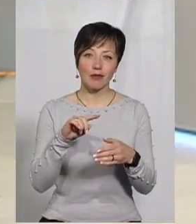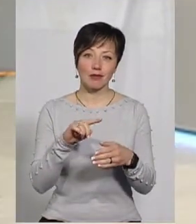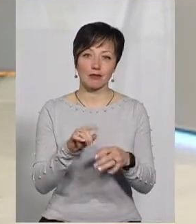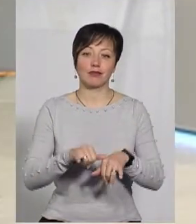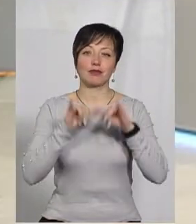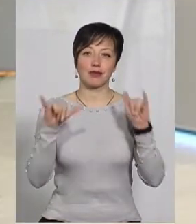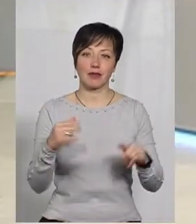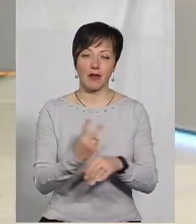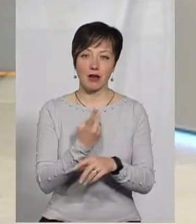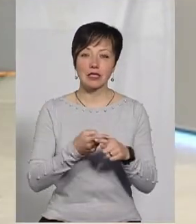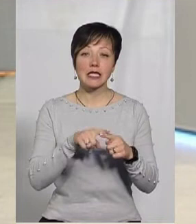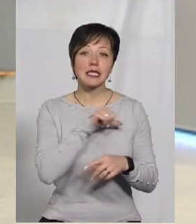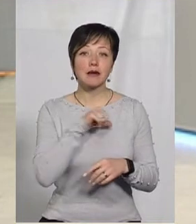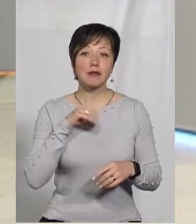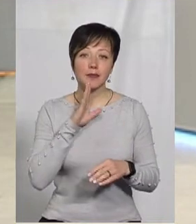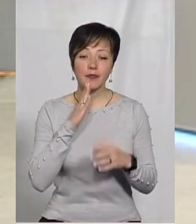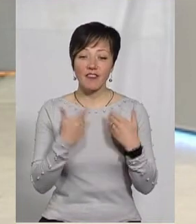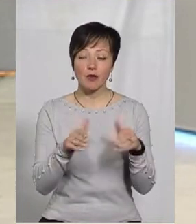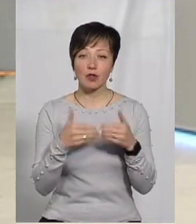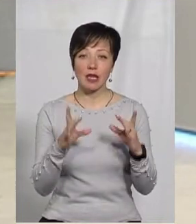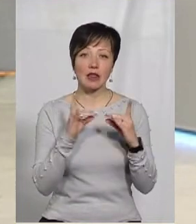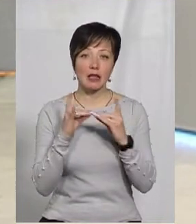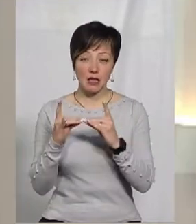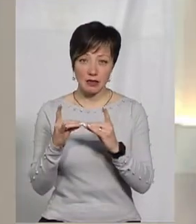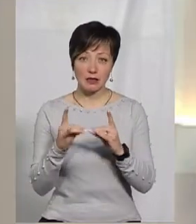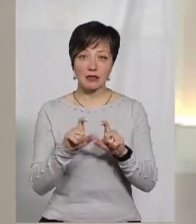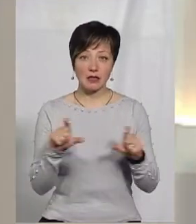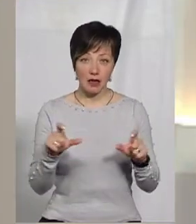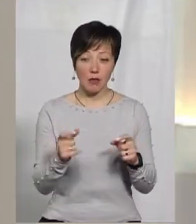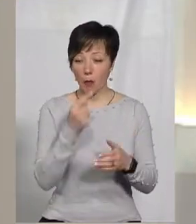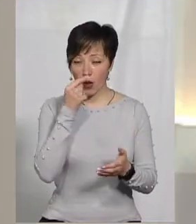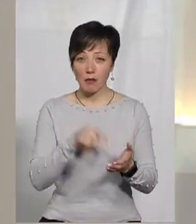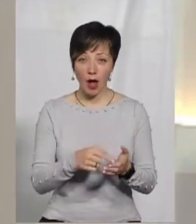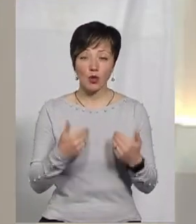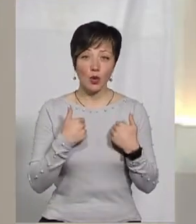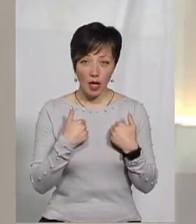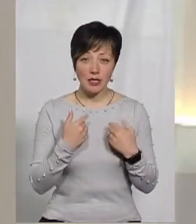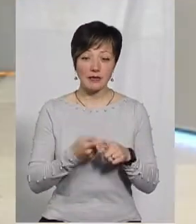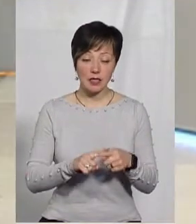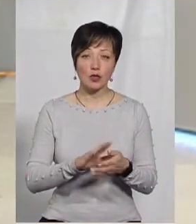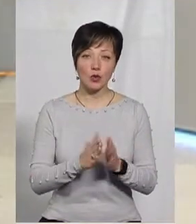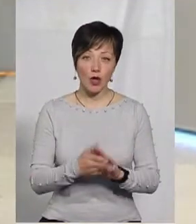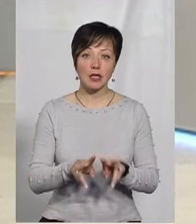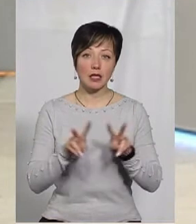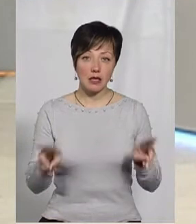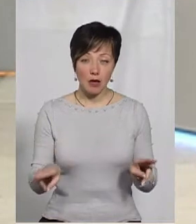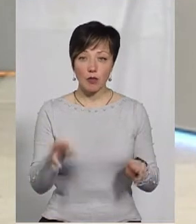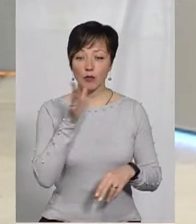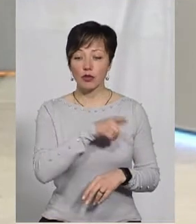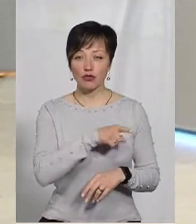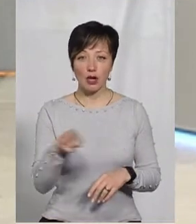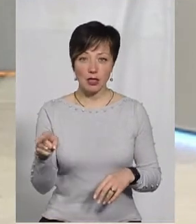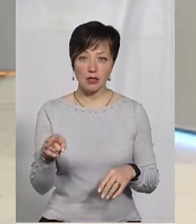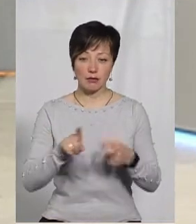що це самі випускниці інтернатних закладів, які вже потрапляють до нас. І в цій ситуації так само під час